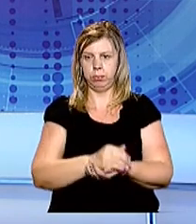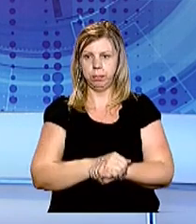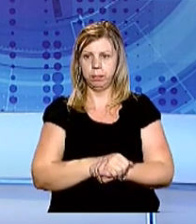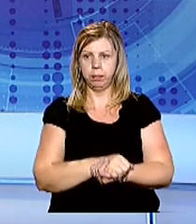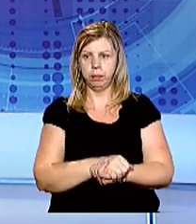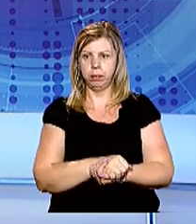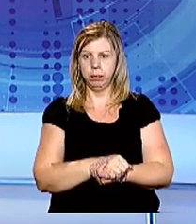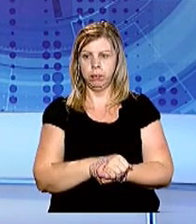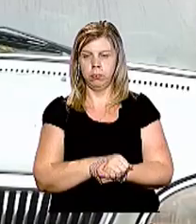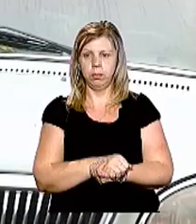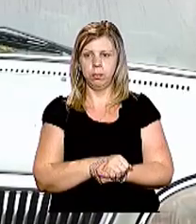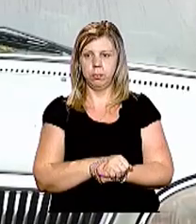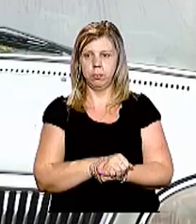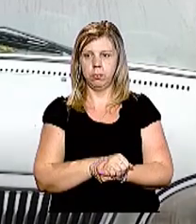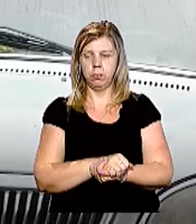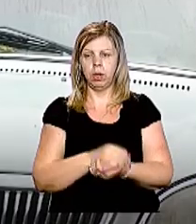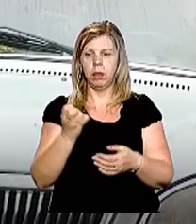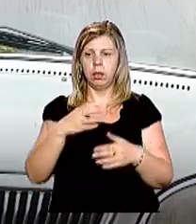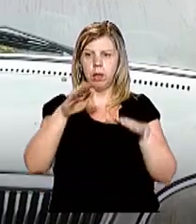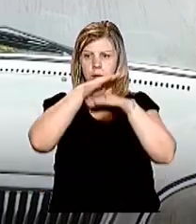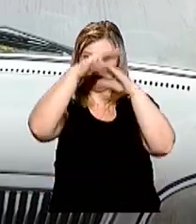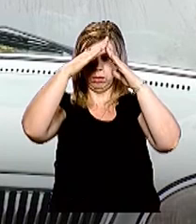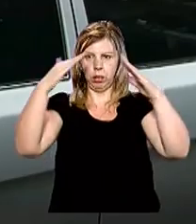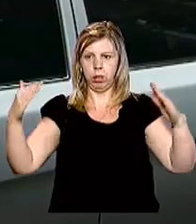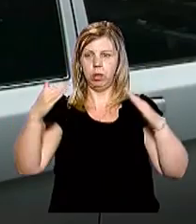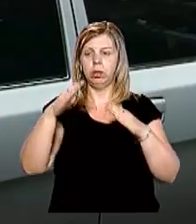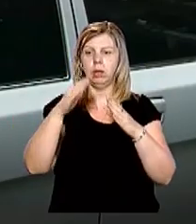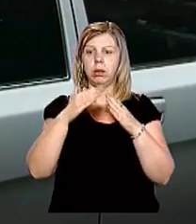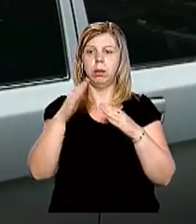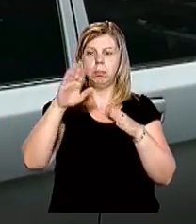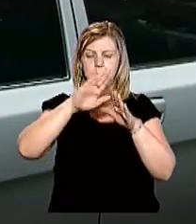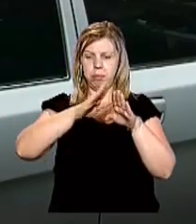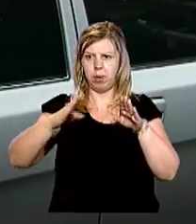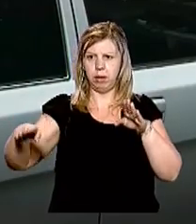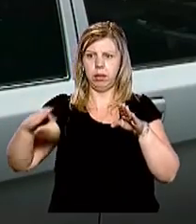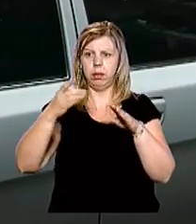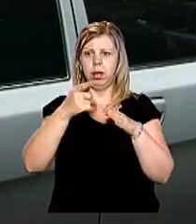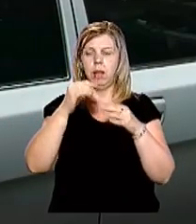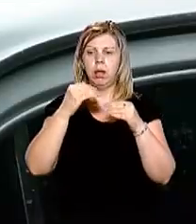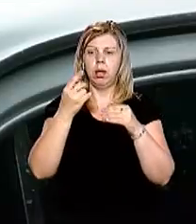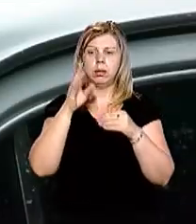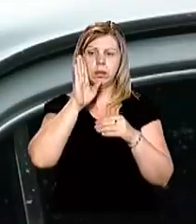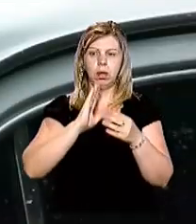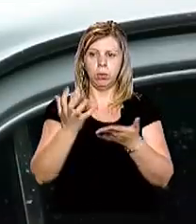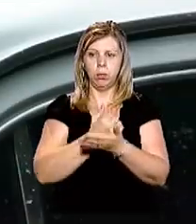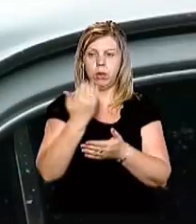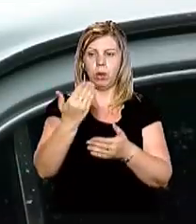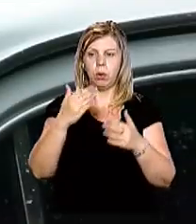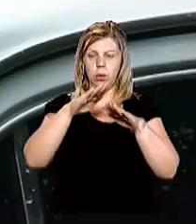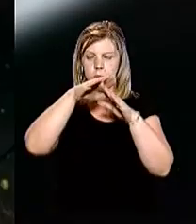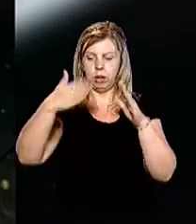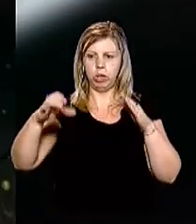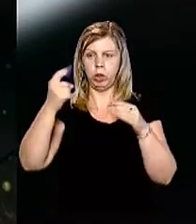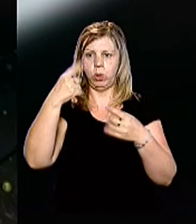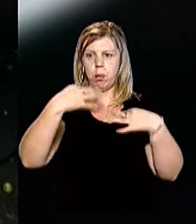знімальна група. На даху машини Петра Курти вм'ятина. З'явилася вона сьогодні зранку. На його та ще